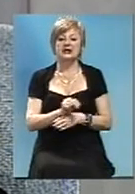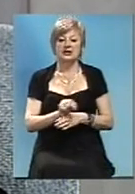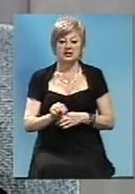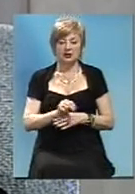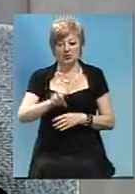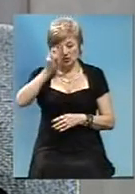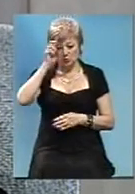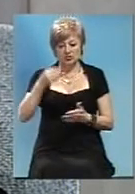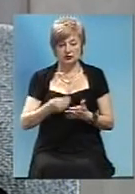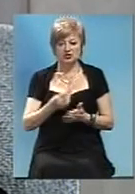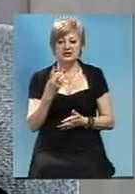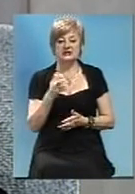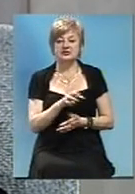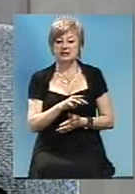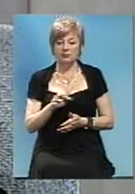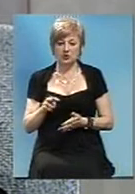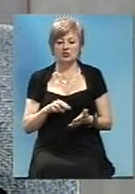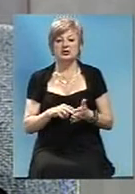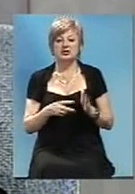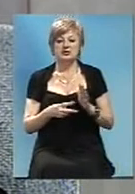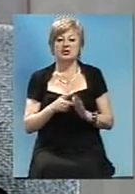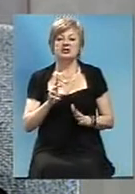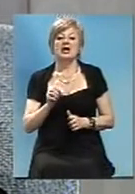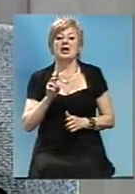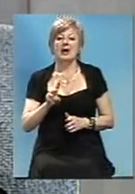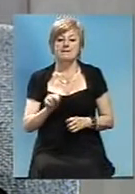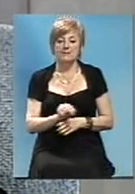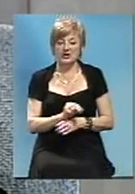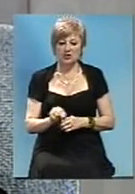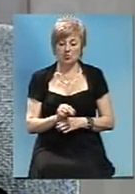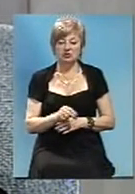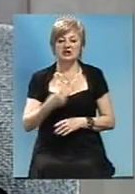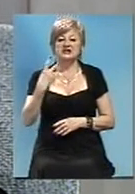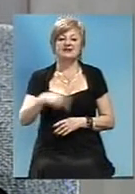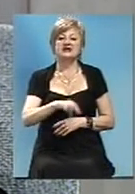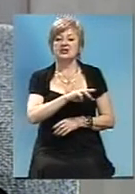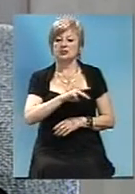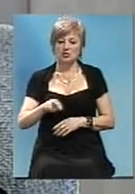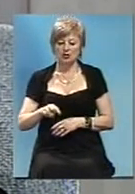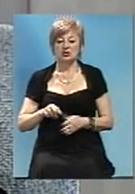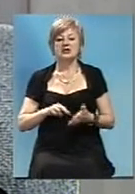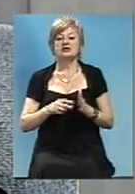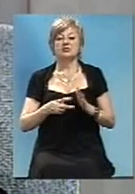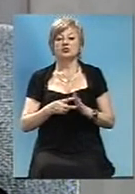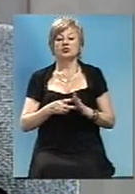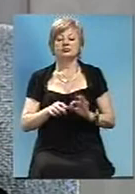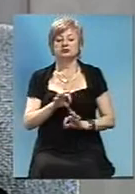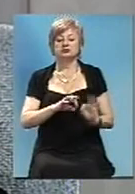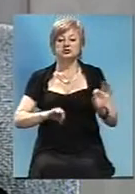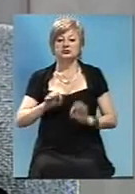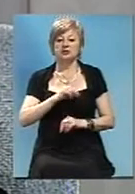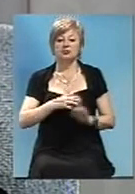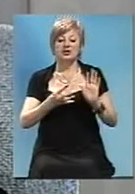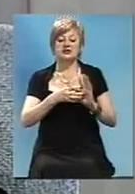госбюджету 300 млн, запланировано на капітальний ремонт 20 млн, запланировано на проектні роботи 9